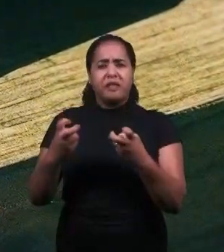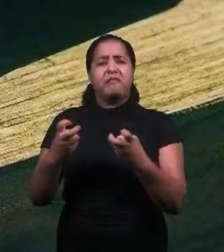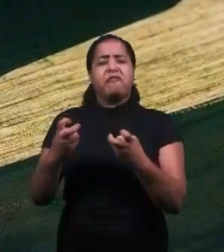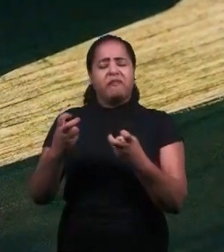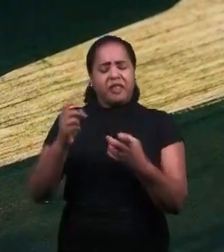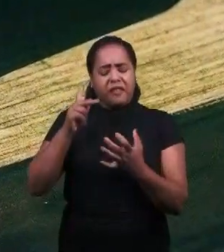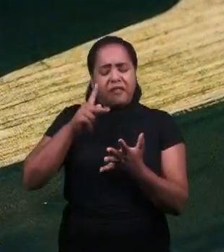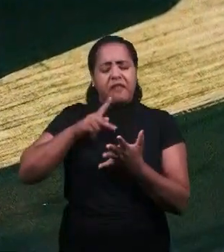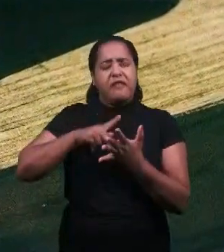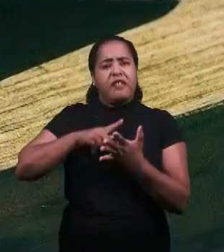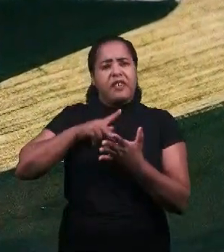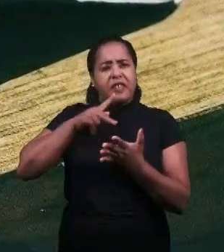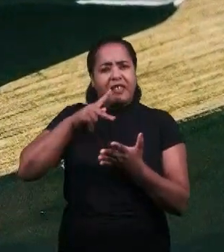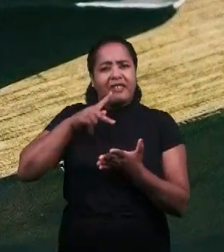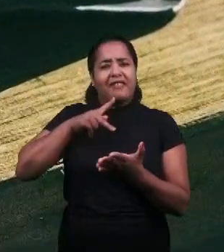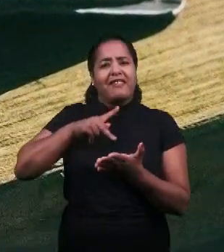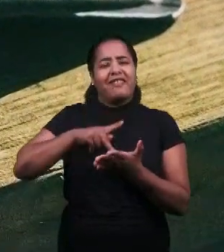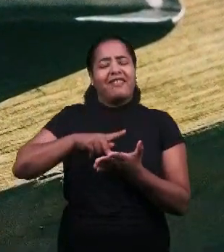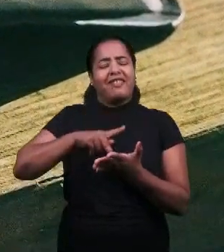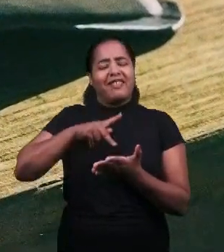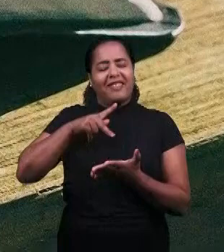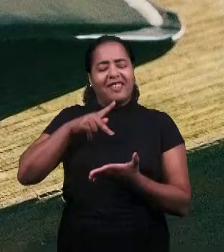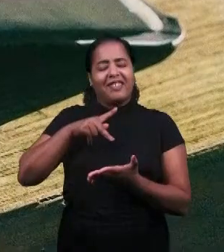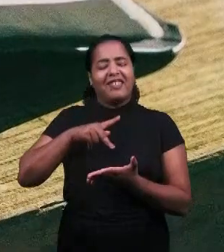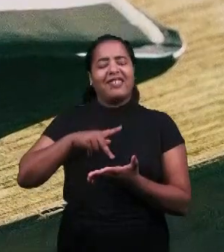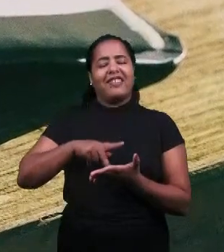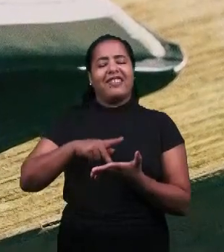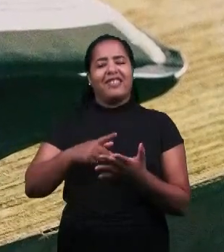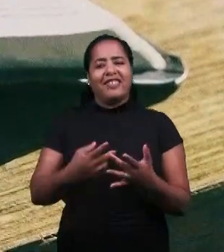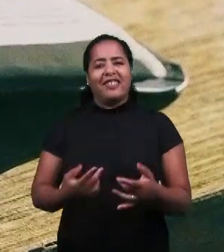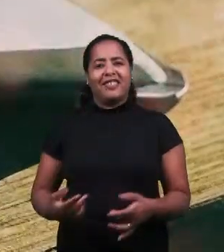Ко всем призывающим Тебя в истине.